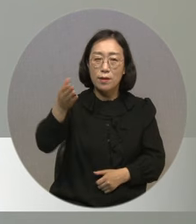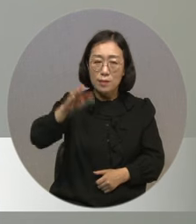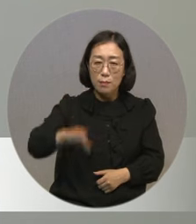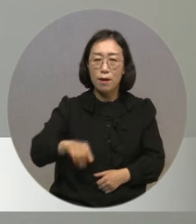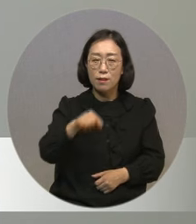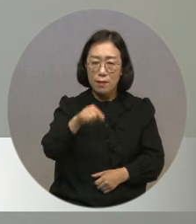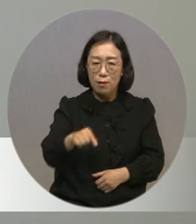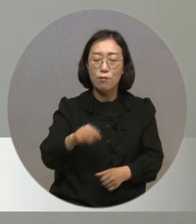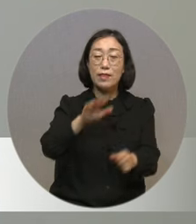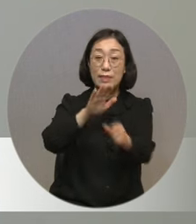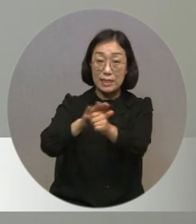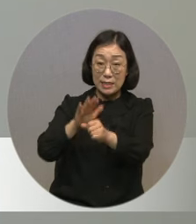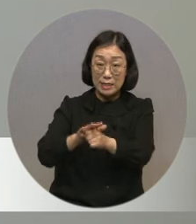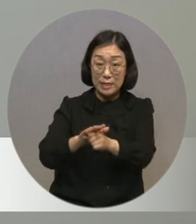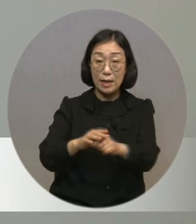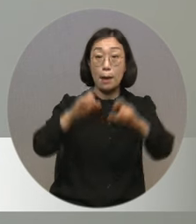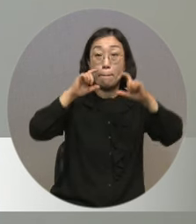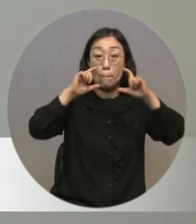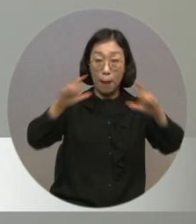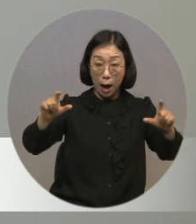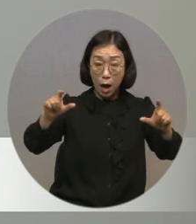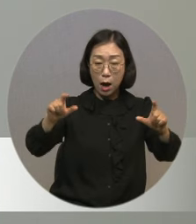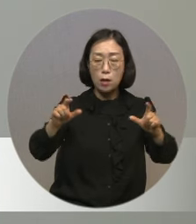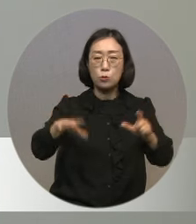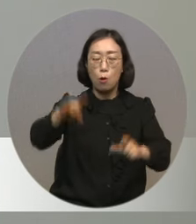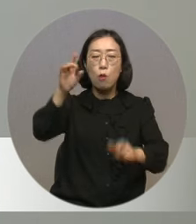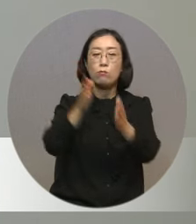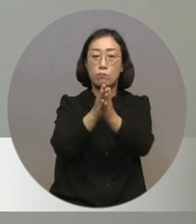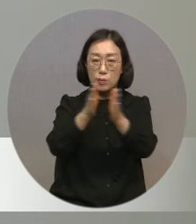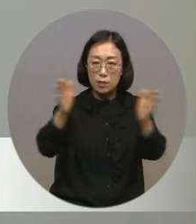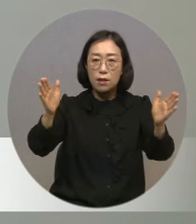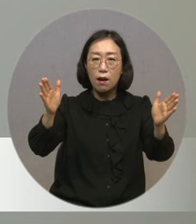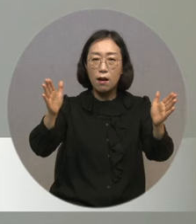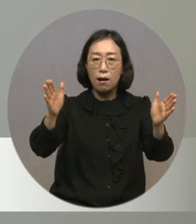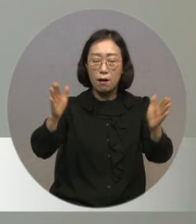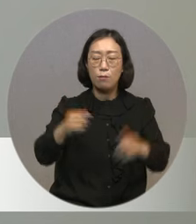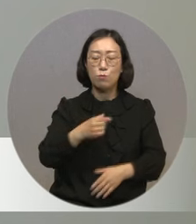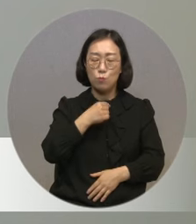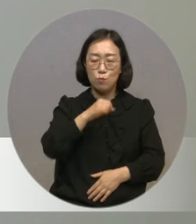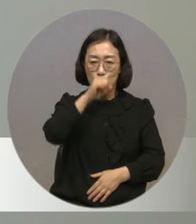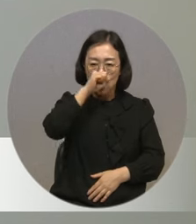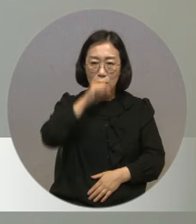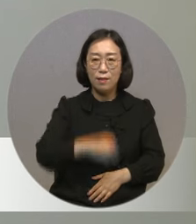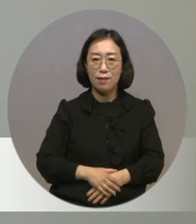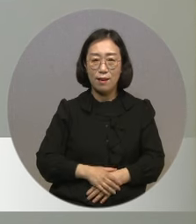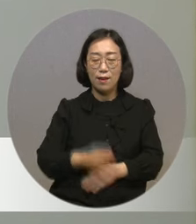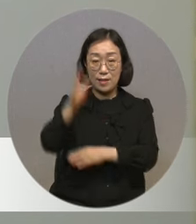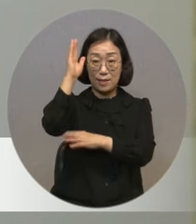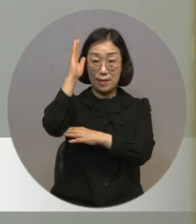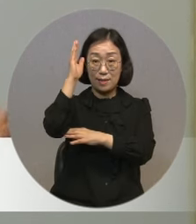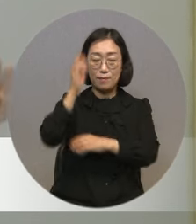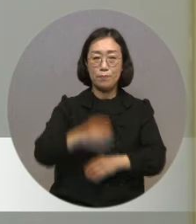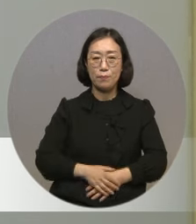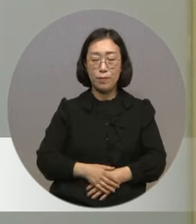적적인 지지를 통해서 시작하는 그런 출발점이 됐으면 좋겠다는 말씀을 드리고요.